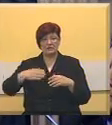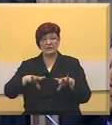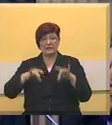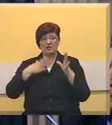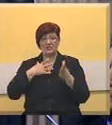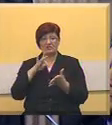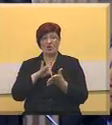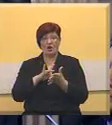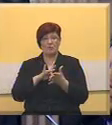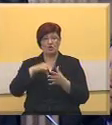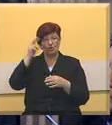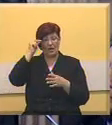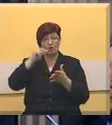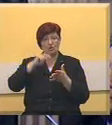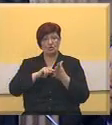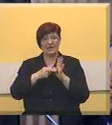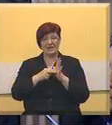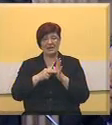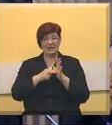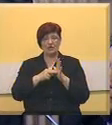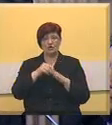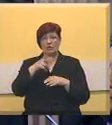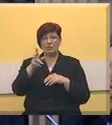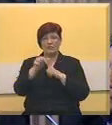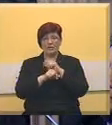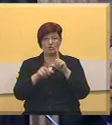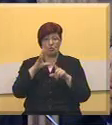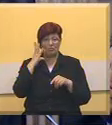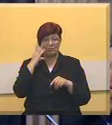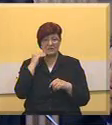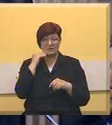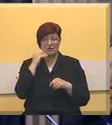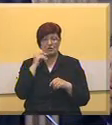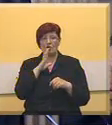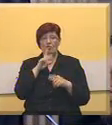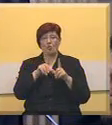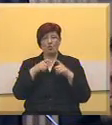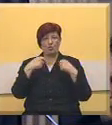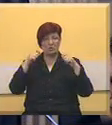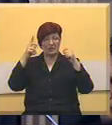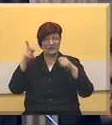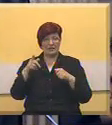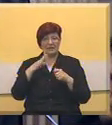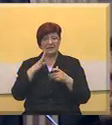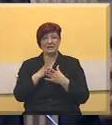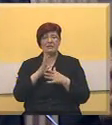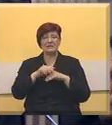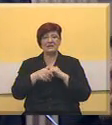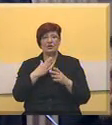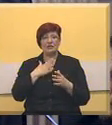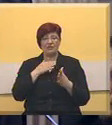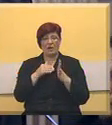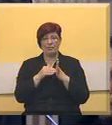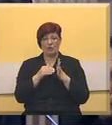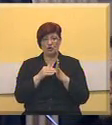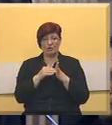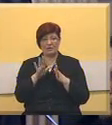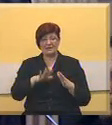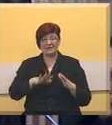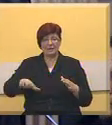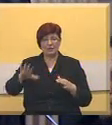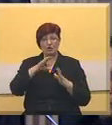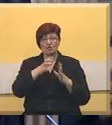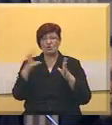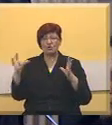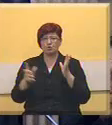svoje mesto u naučno-tehnološkom parku koji je u izgradnji i time zadovoljni svoje potrebe za prostorom na